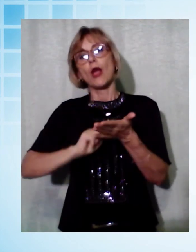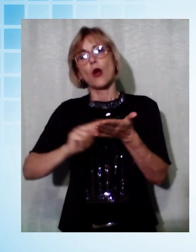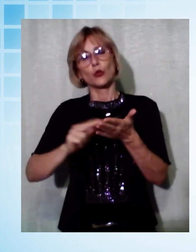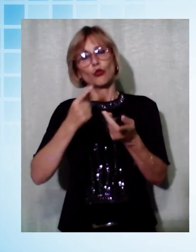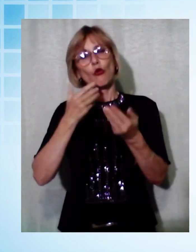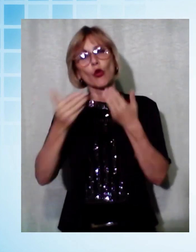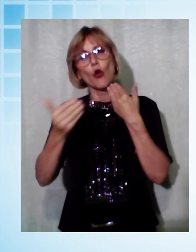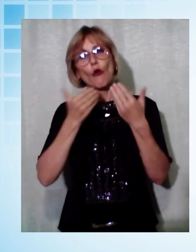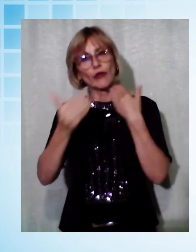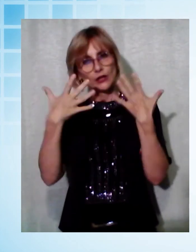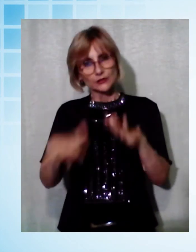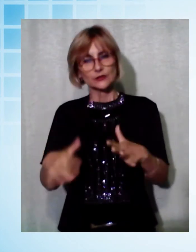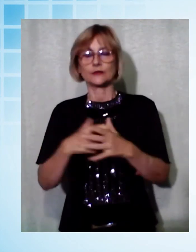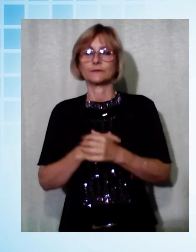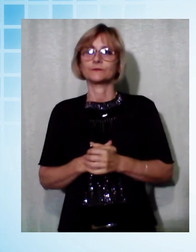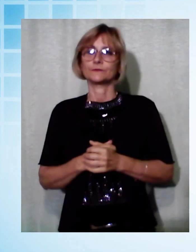presentatore.